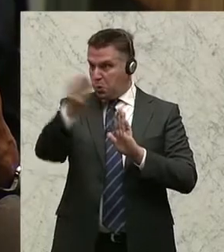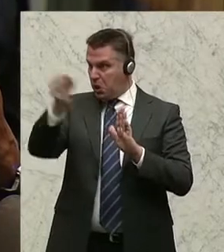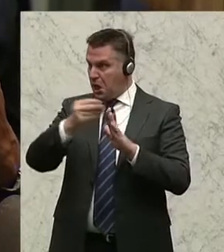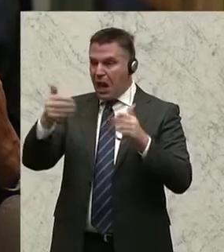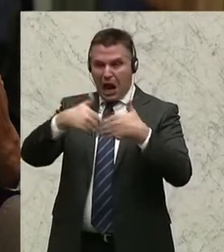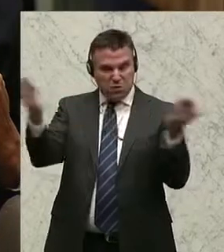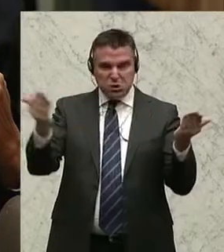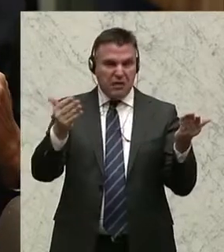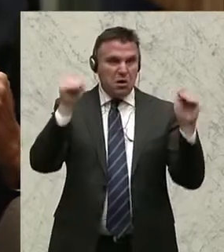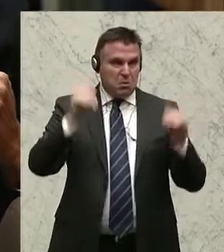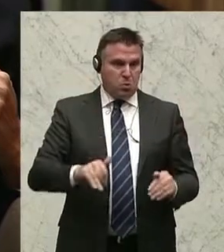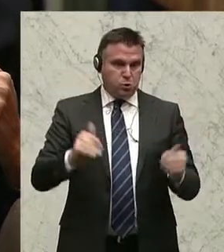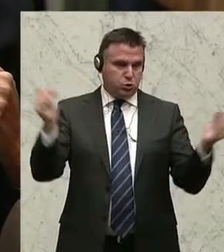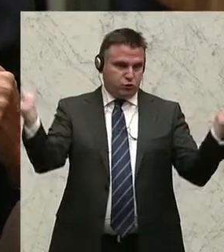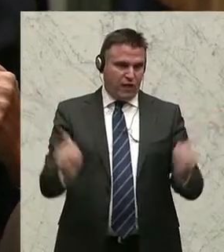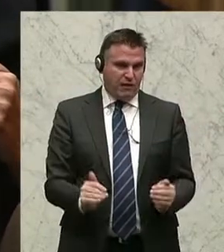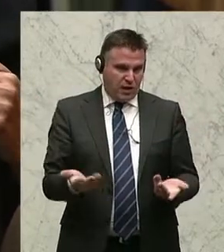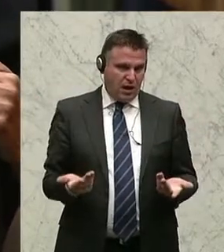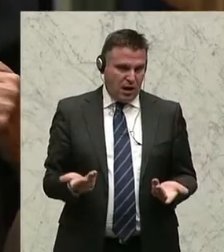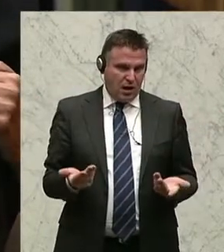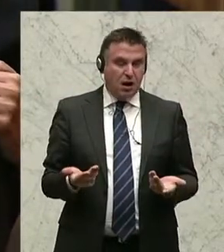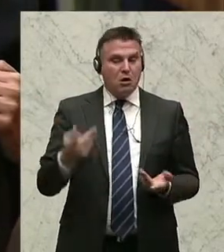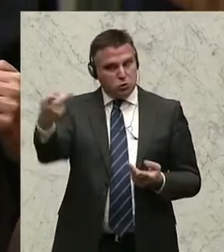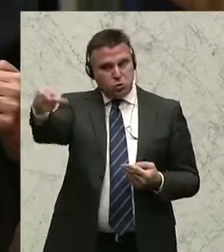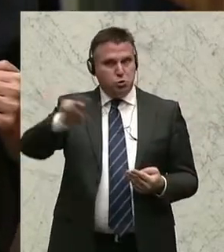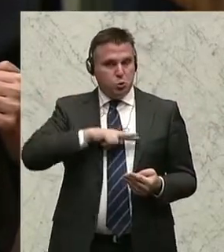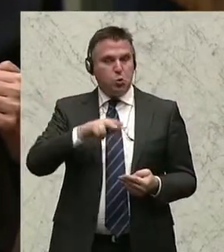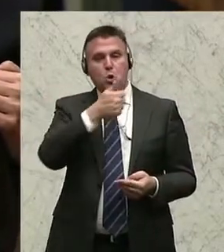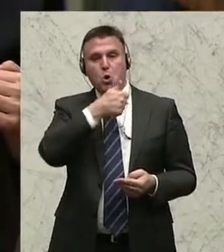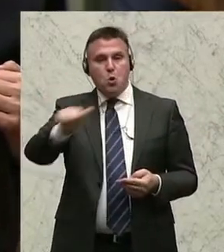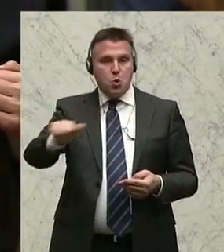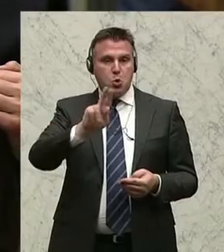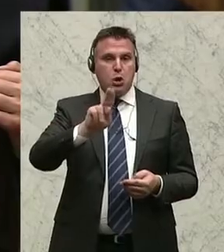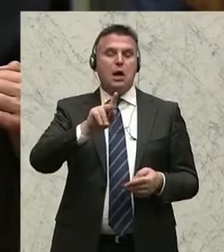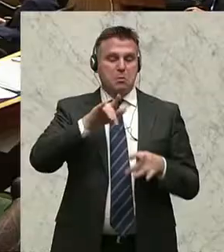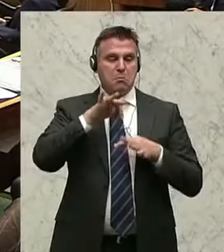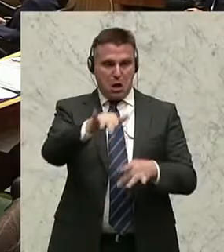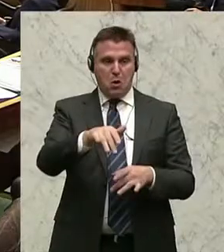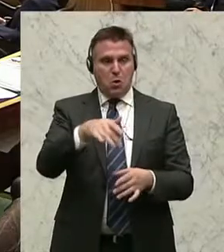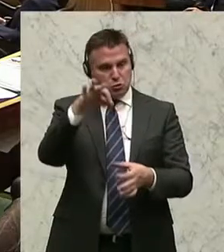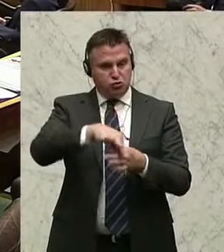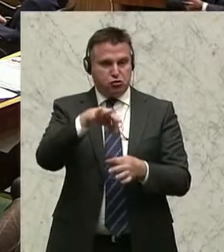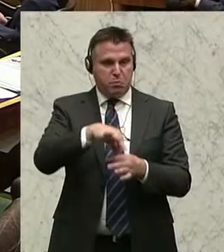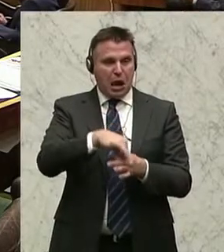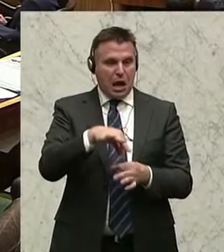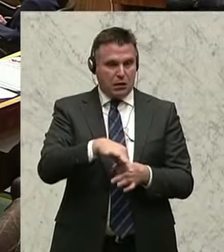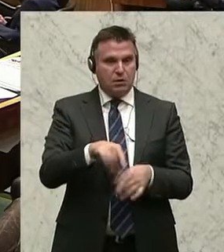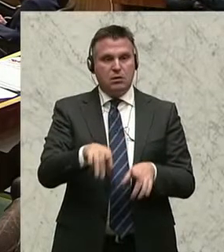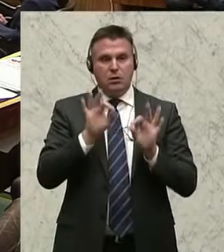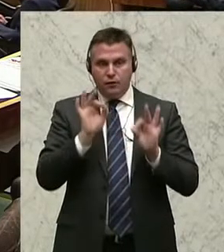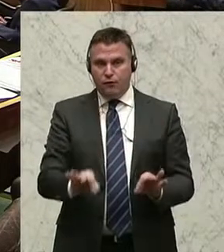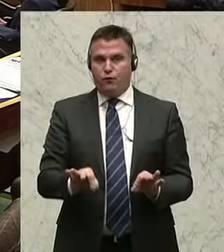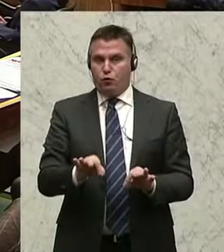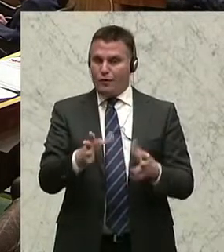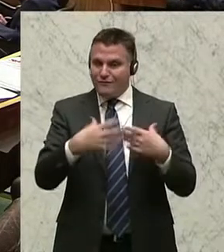müssen ähnlich beschränkt werden. Das bringt mehr als 100 Millionen Euro Ersparnis, Geld, das wir unseren österreichischen